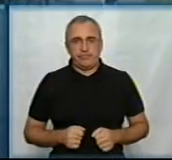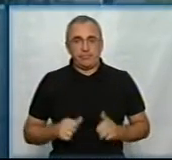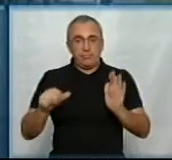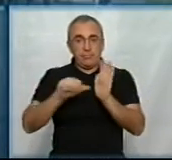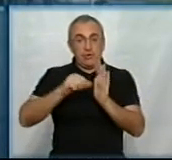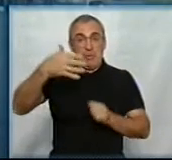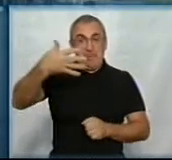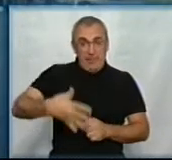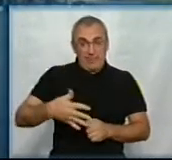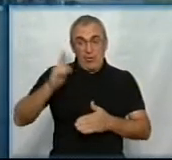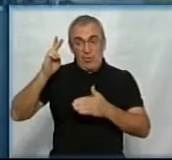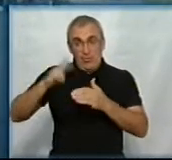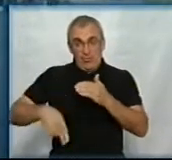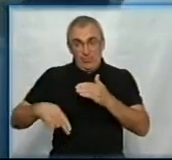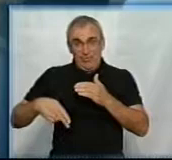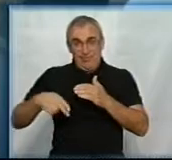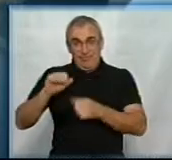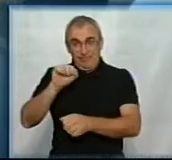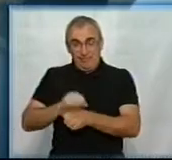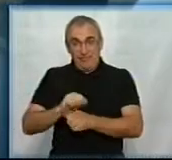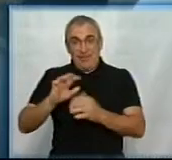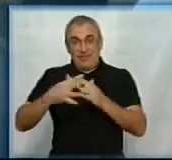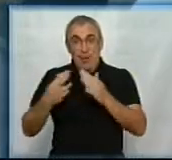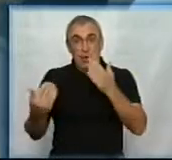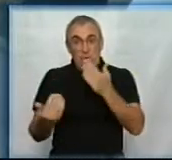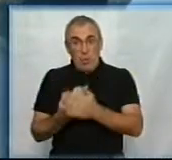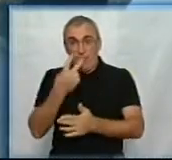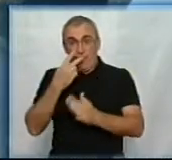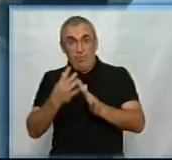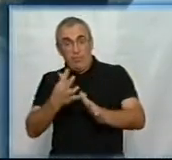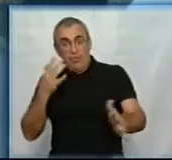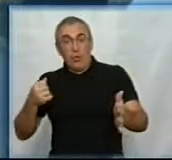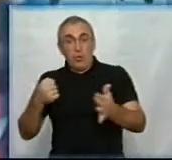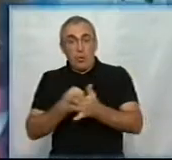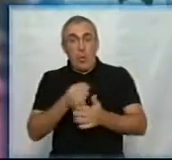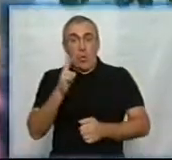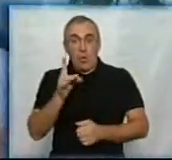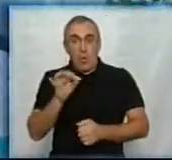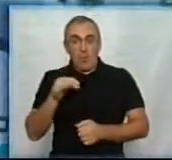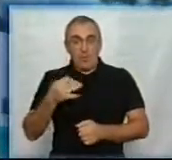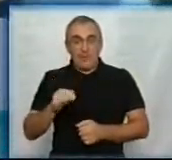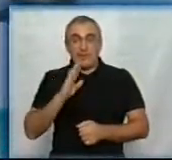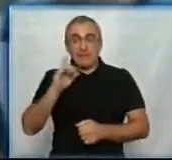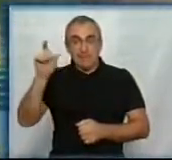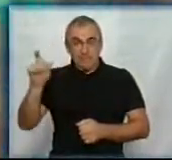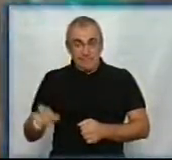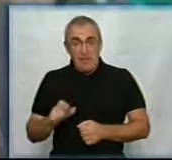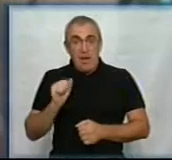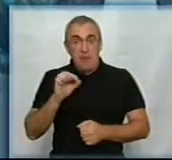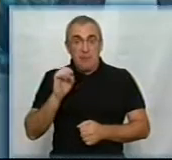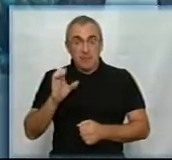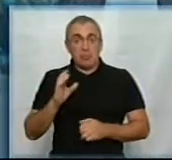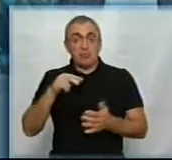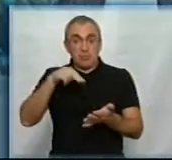6.50 на кінцевій зупинці селища Нове стоять люди. Так глядає черга на автобус до Кропивницького. Жителька селища Наталія Абаз каже,